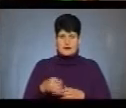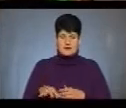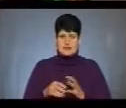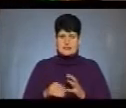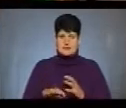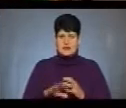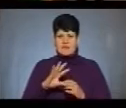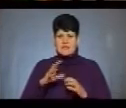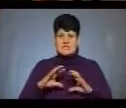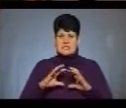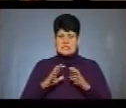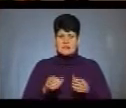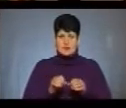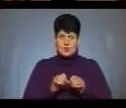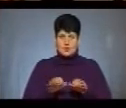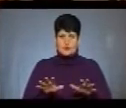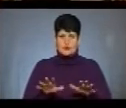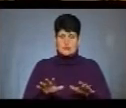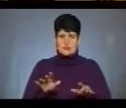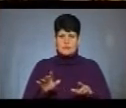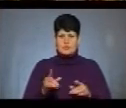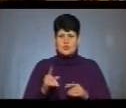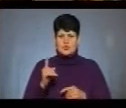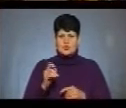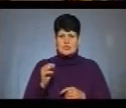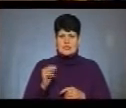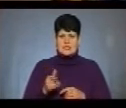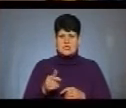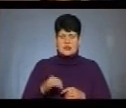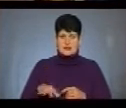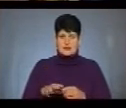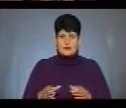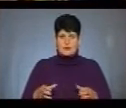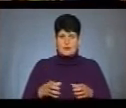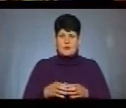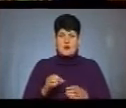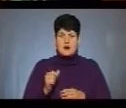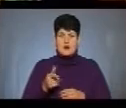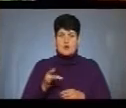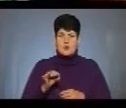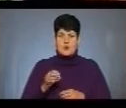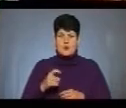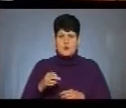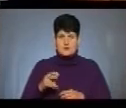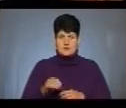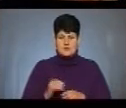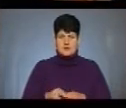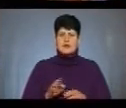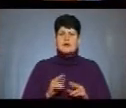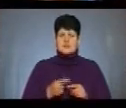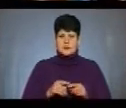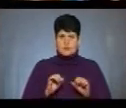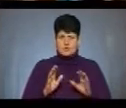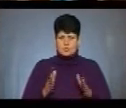Але на весь світ розносяться сенсації про сотні тисяч гектар акумулюваних агрохолдів. Як це може бути? В той